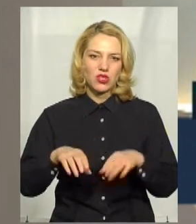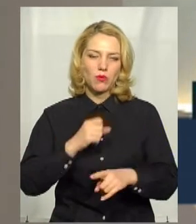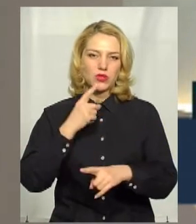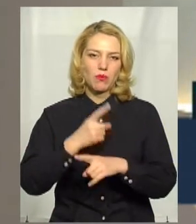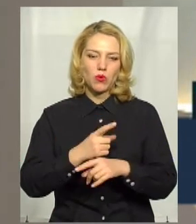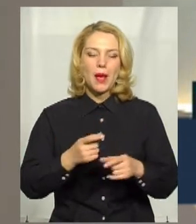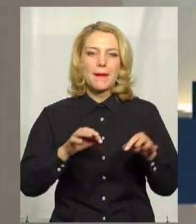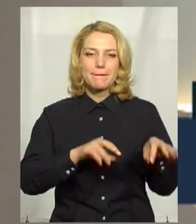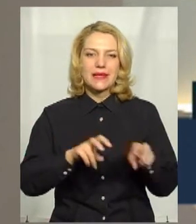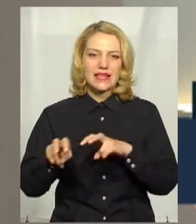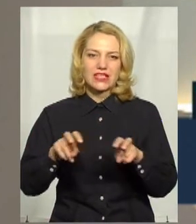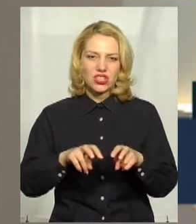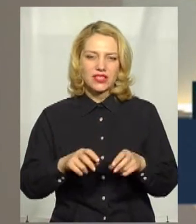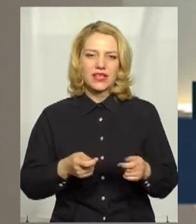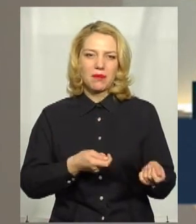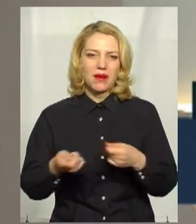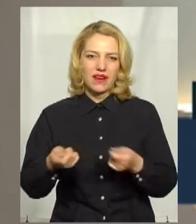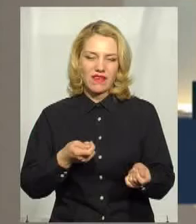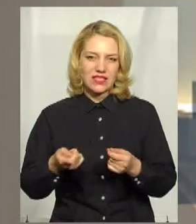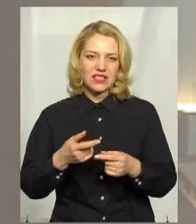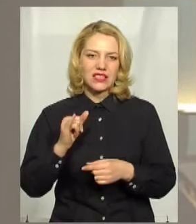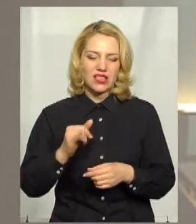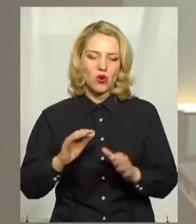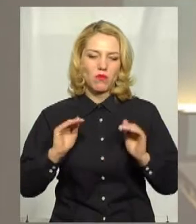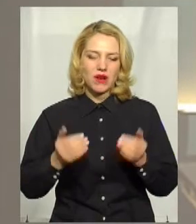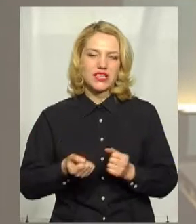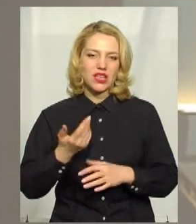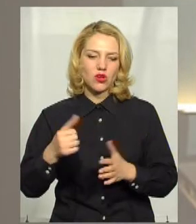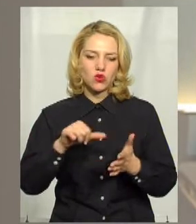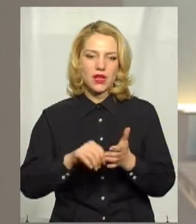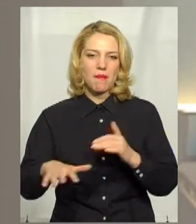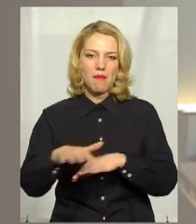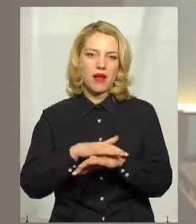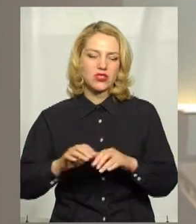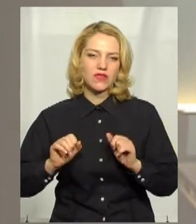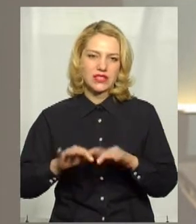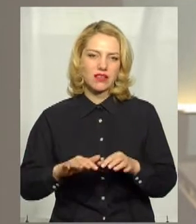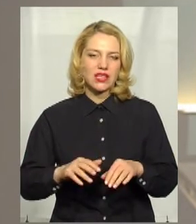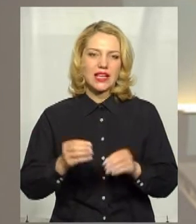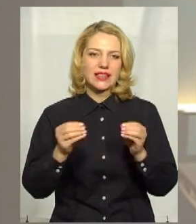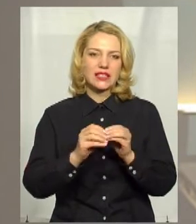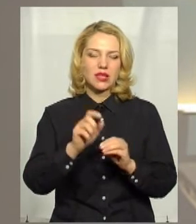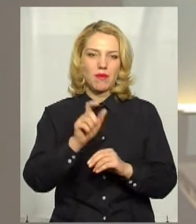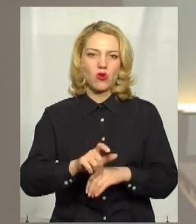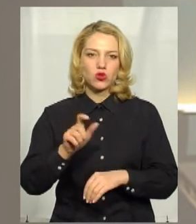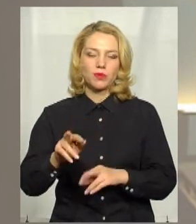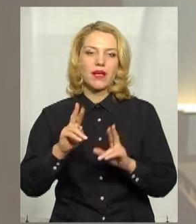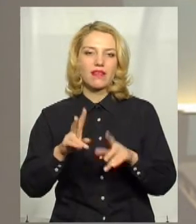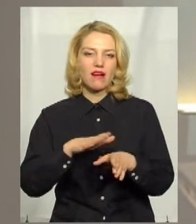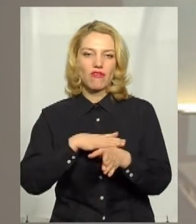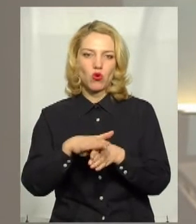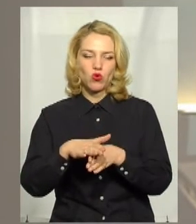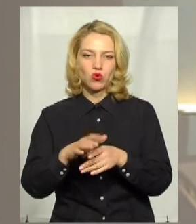пасажирських перевезень та обмежив кількість учасників масових заходів 10 особами. Як